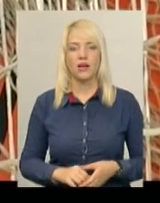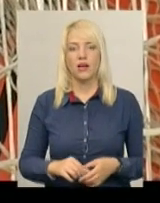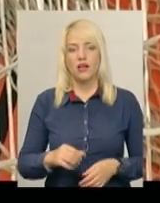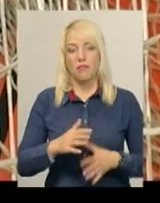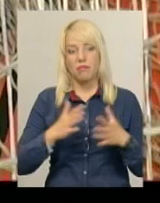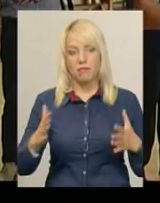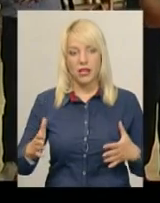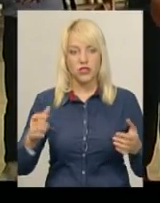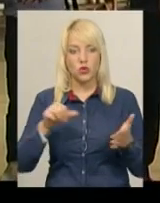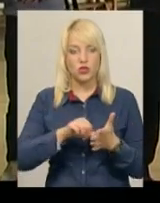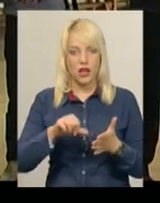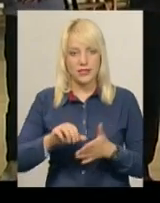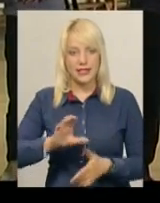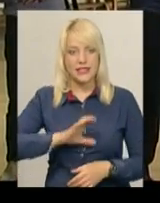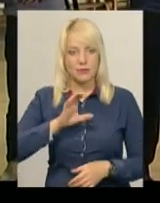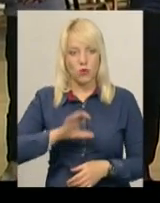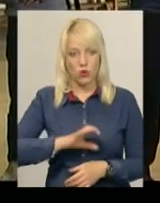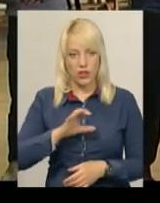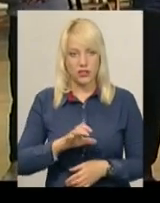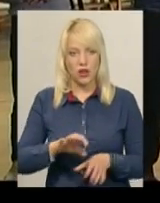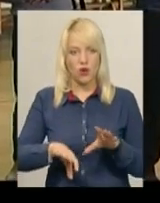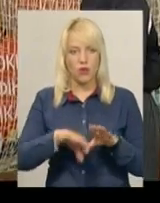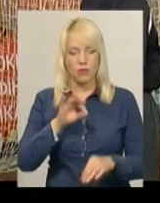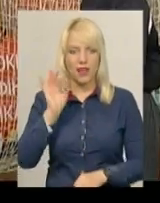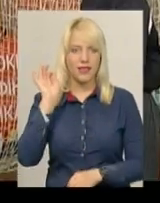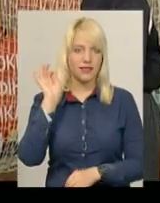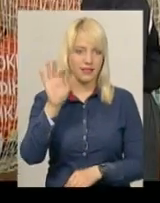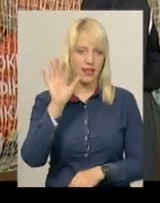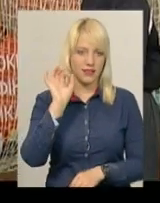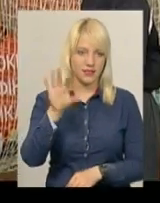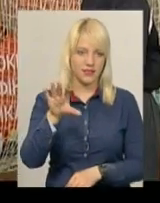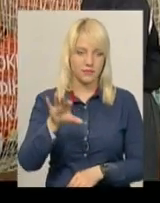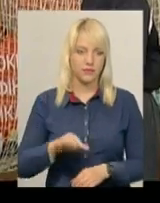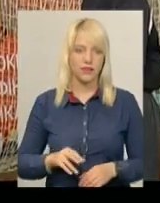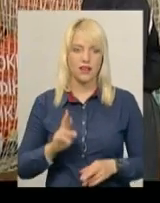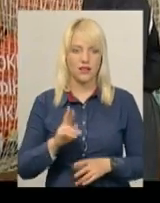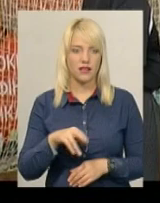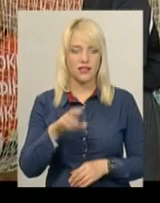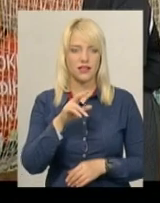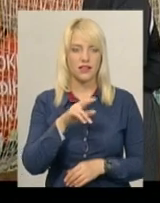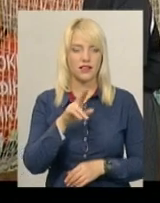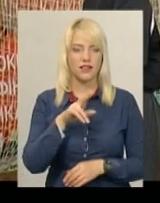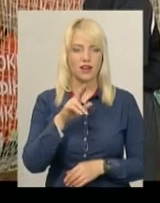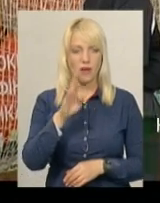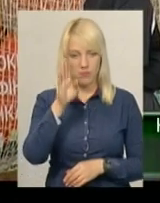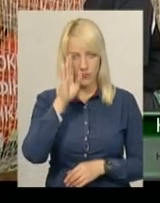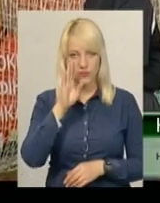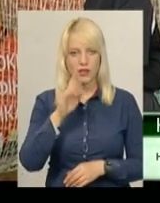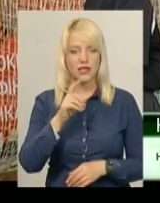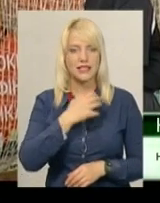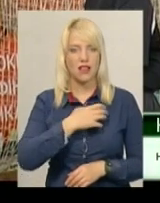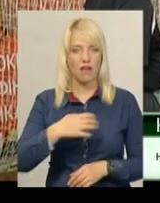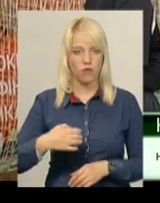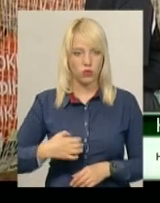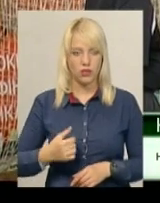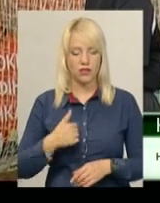учасників Спартакіади, за словами Геннадія Домбровського, обрала дартс. Як-от Юрій Кудрявцев зі Славути. Я вибрав дартс, тому